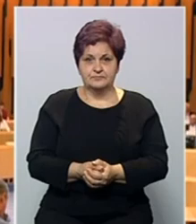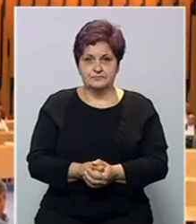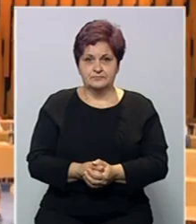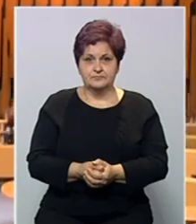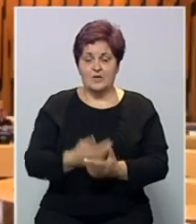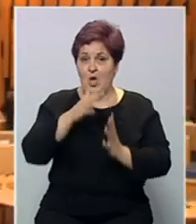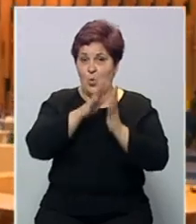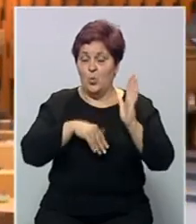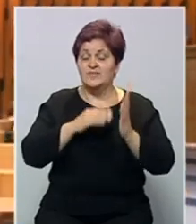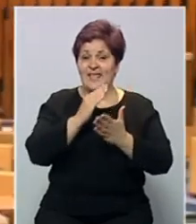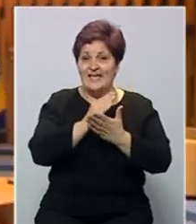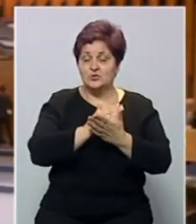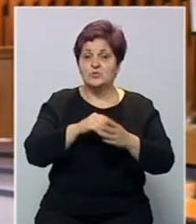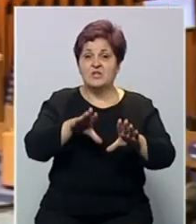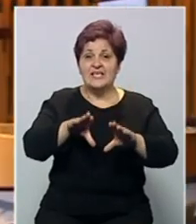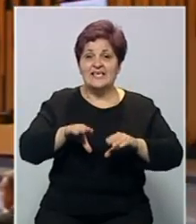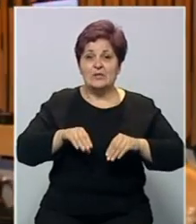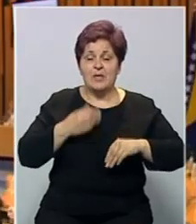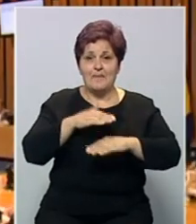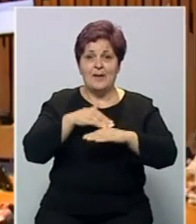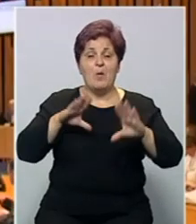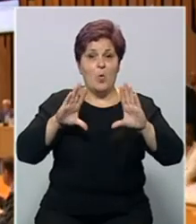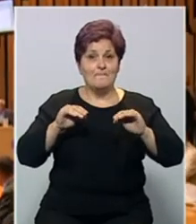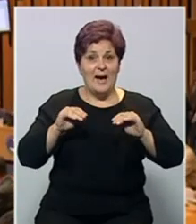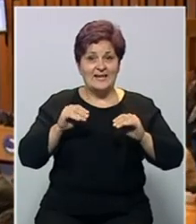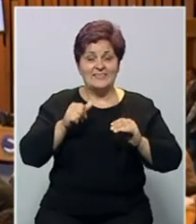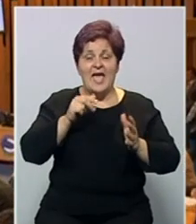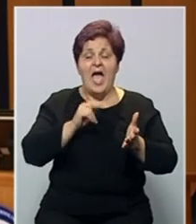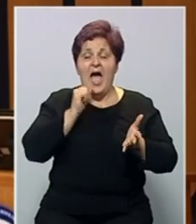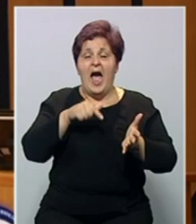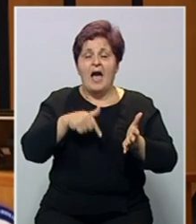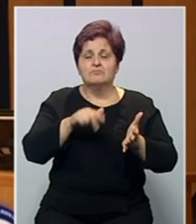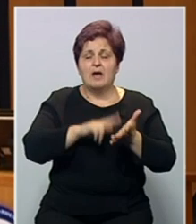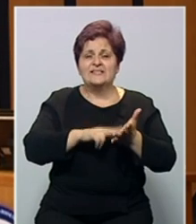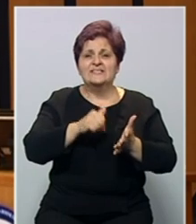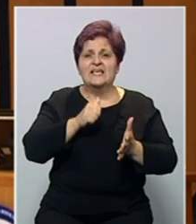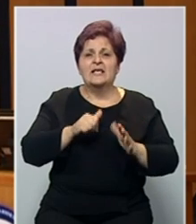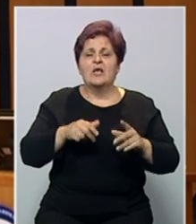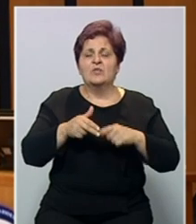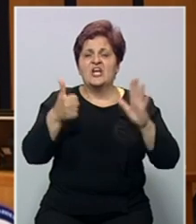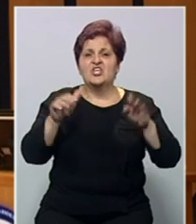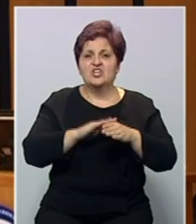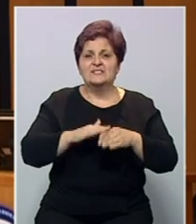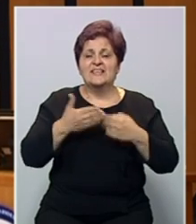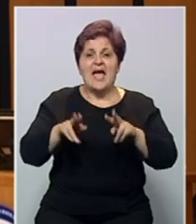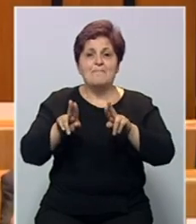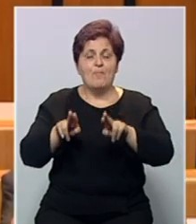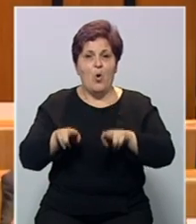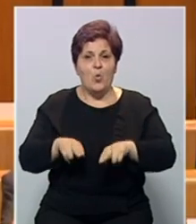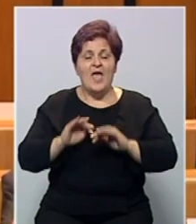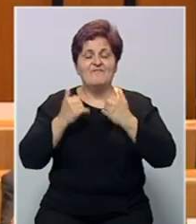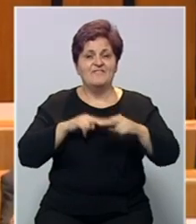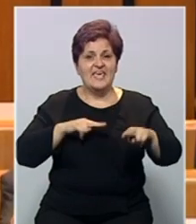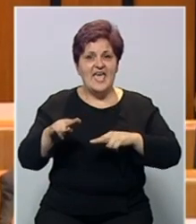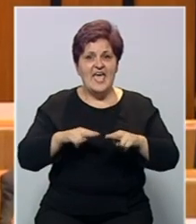U tekstu zakona koji je usvojio zastupnički dom u Martu, akciza na Gorivo se ukida na šest mjeseci, te daje mogućnost da vijeće